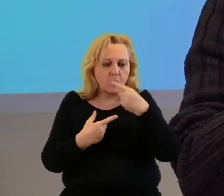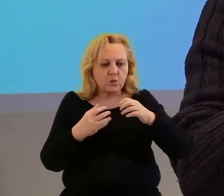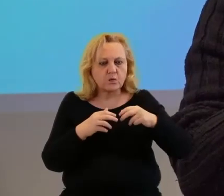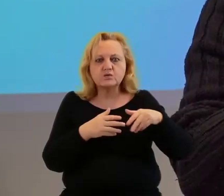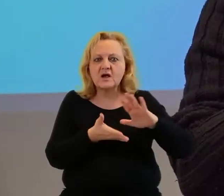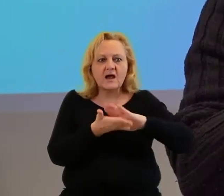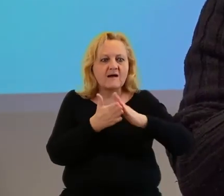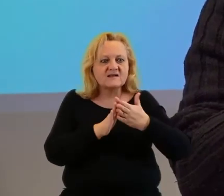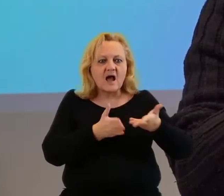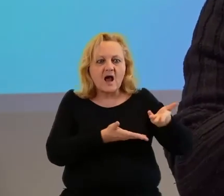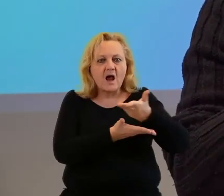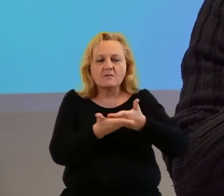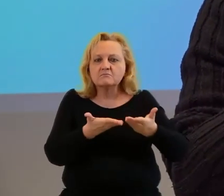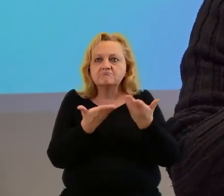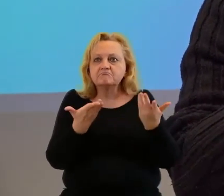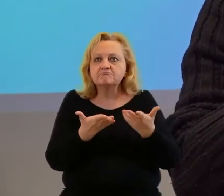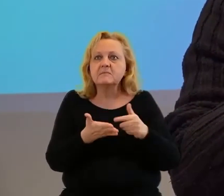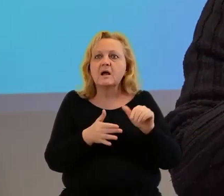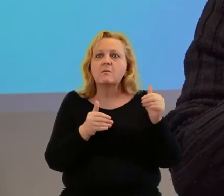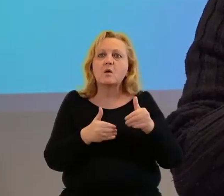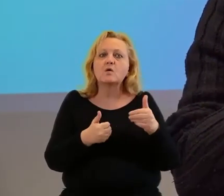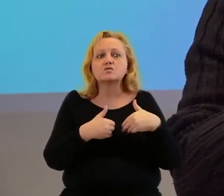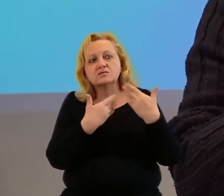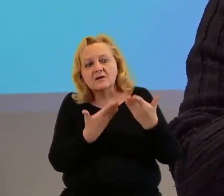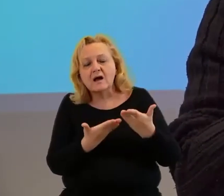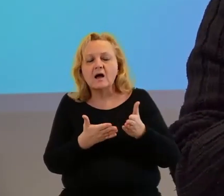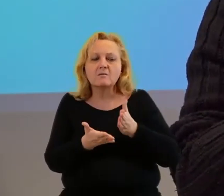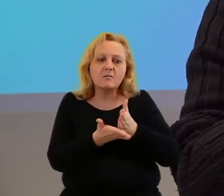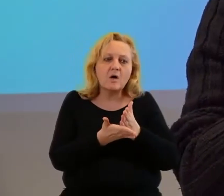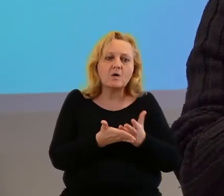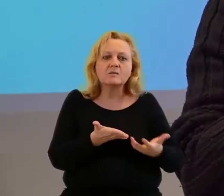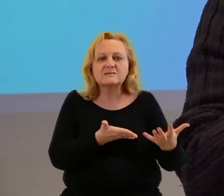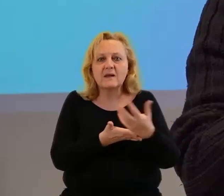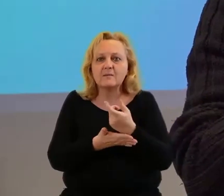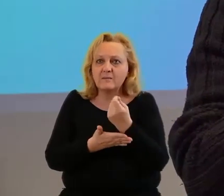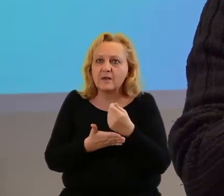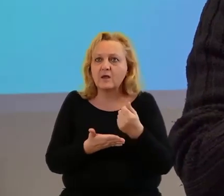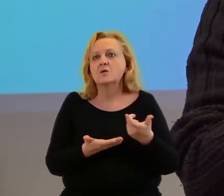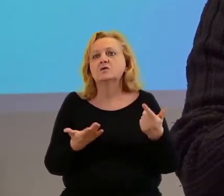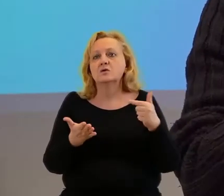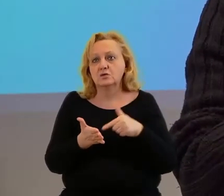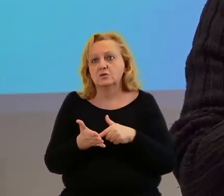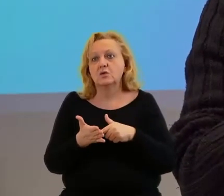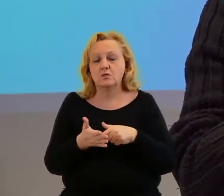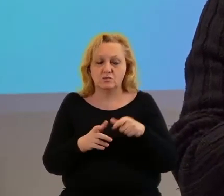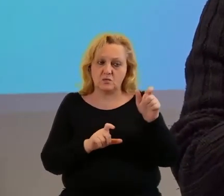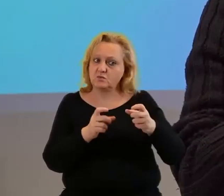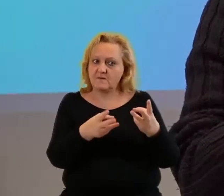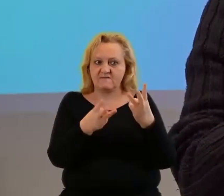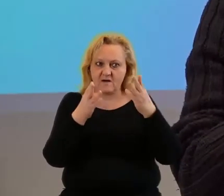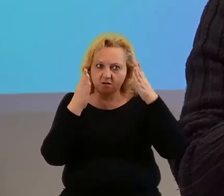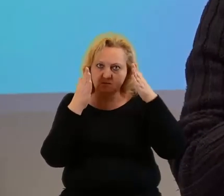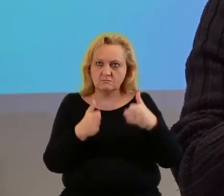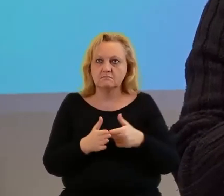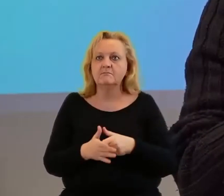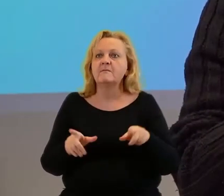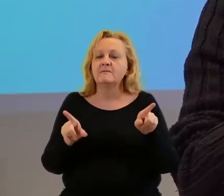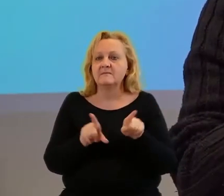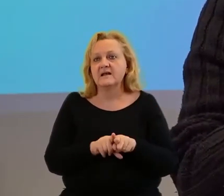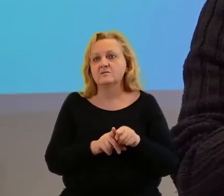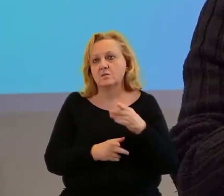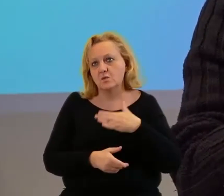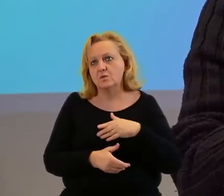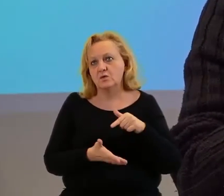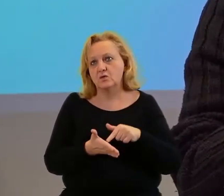który pozwoli na to, żeby jakaś tam zbiórka się udała. Te osoby są dla nas najważniejsze i też najtrudniej takim osobom